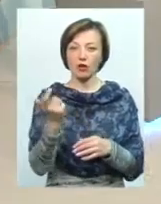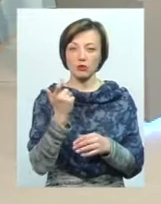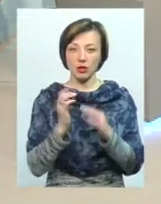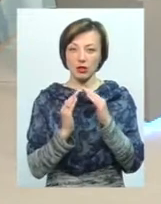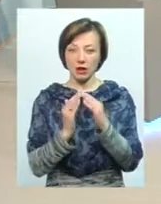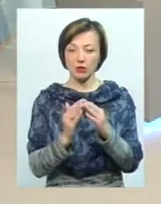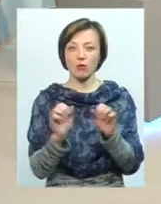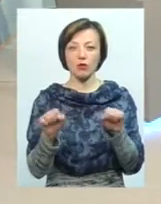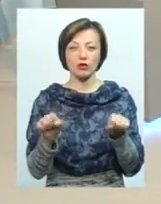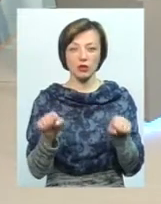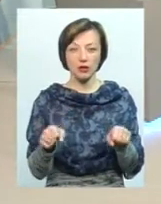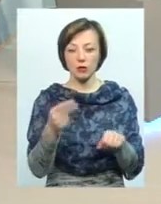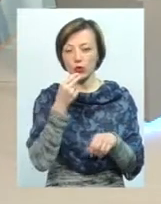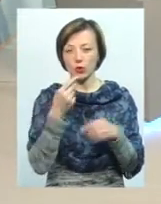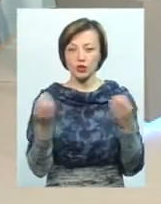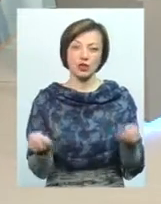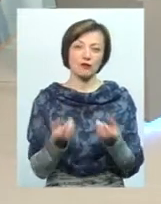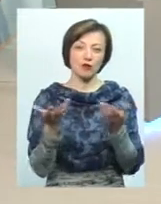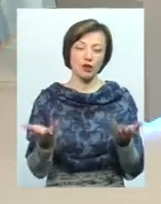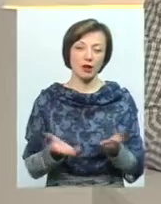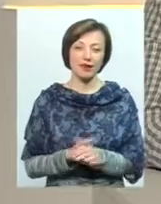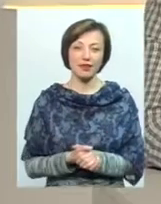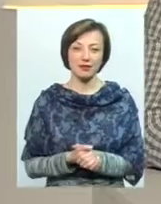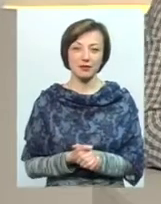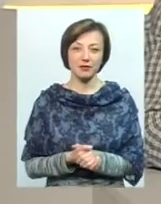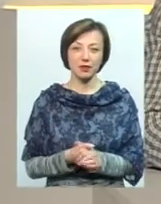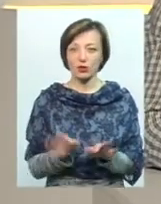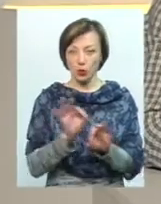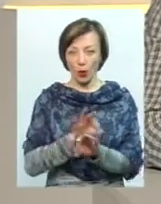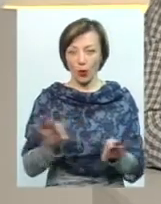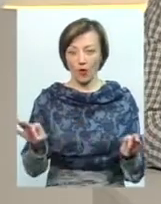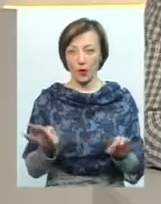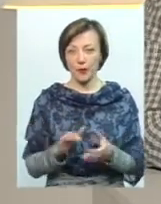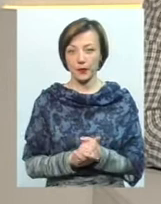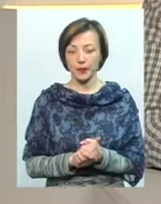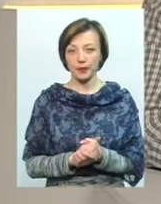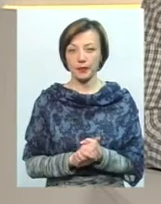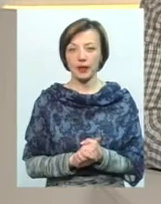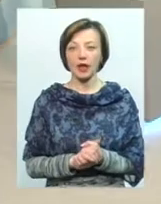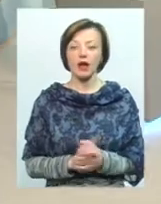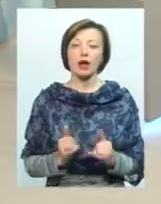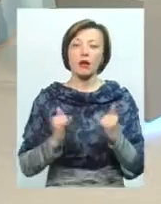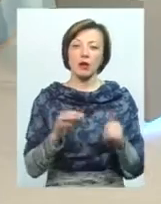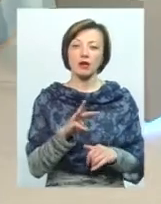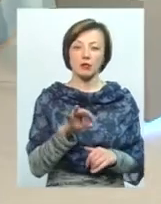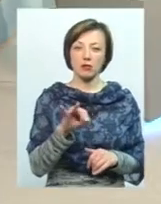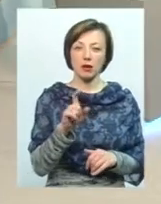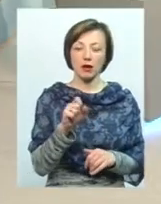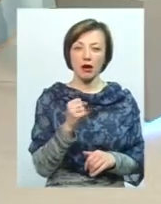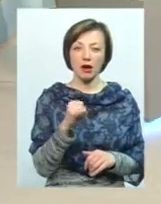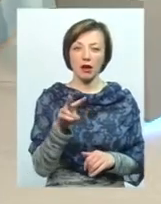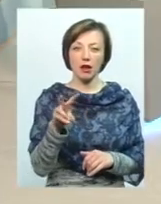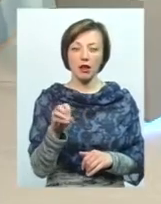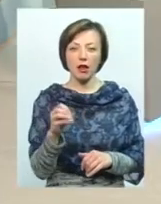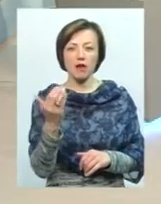Звого можливого, ось, продукти свіженькі. Тобто, це чудово. Пане Михайлович, ще два запитання. От вам, як